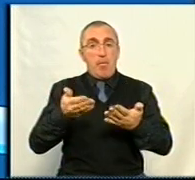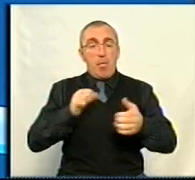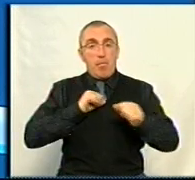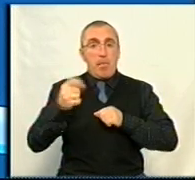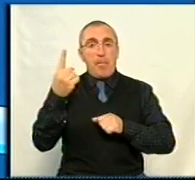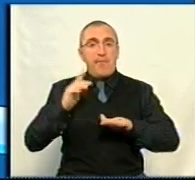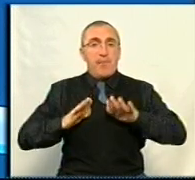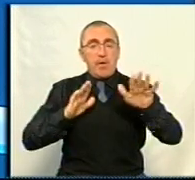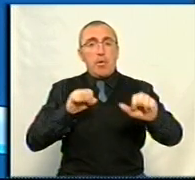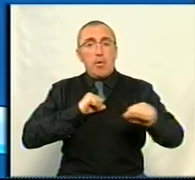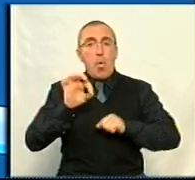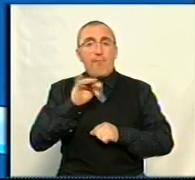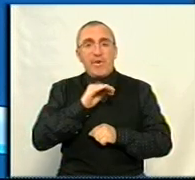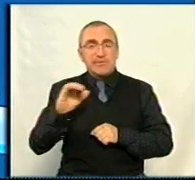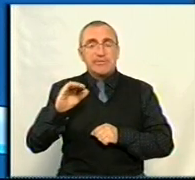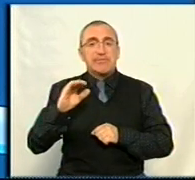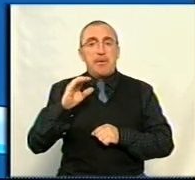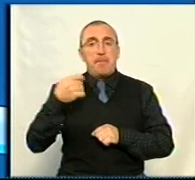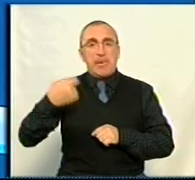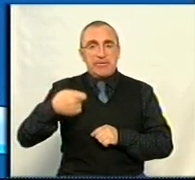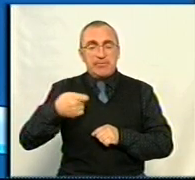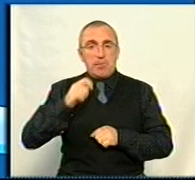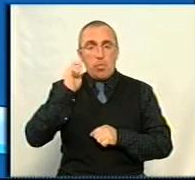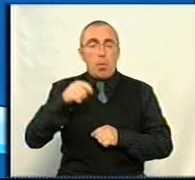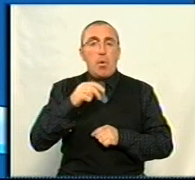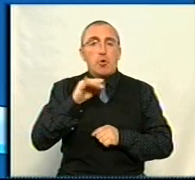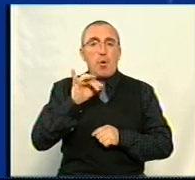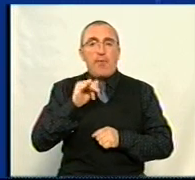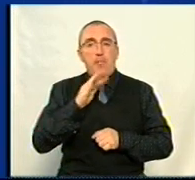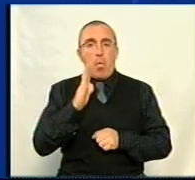перший заступник керівника Офісу президента України Сергій Трофімов.